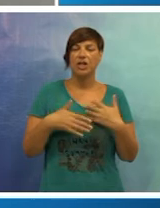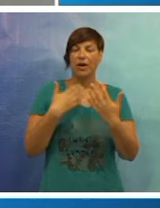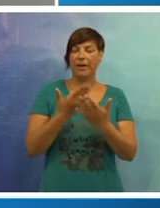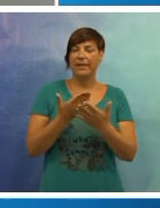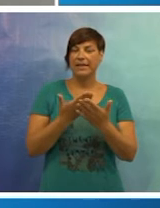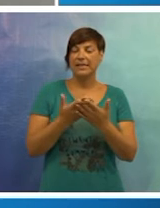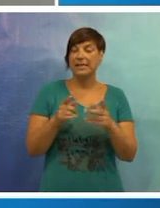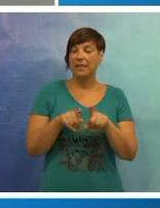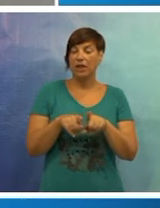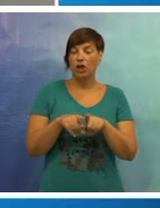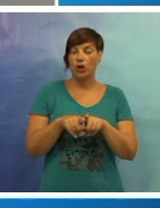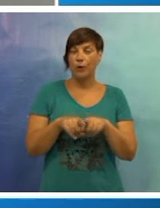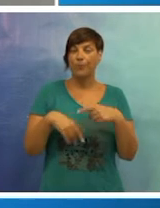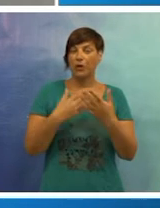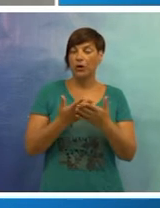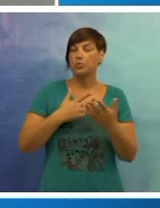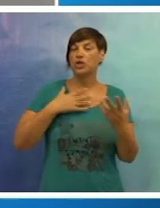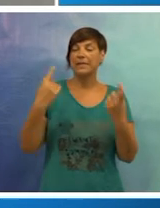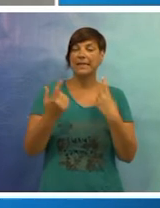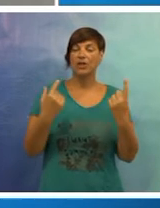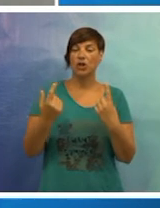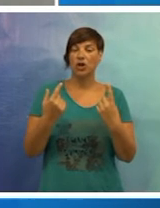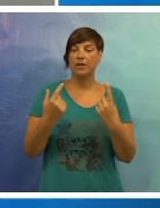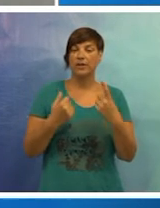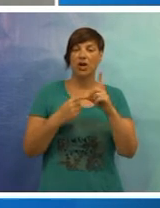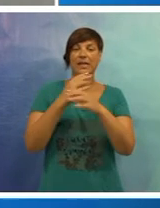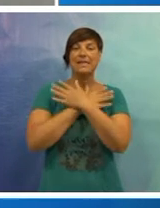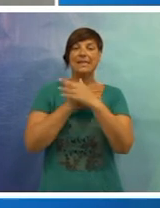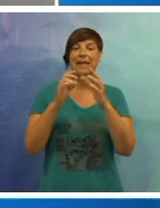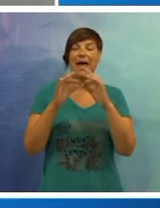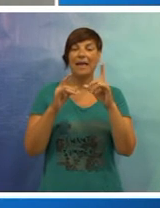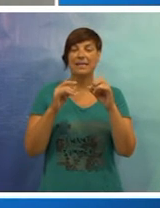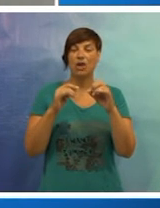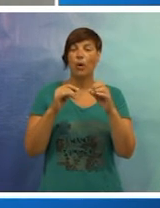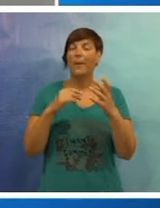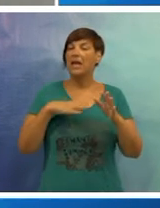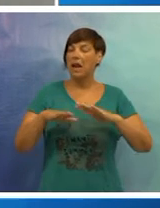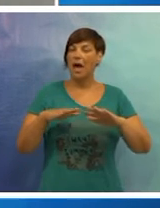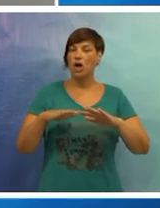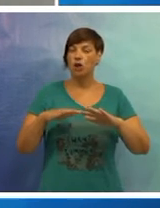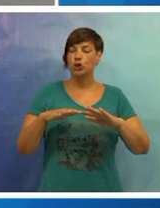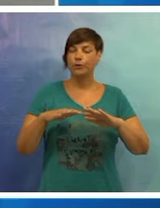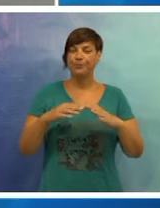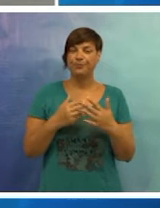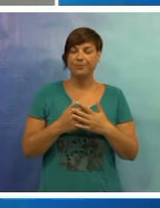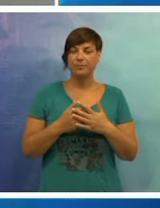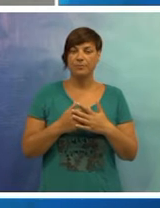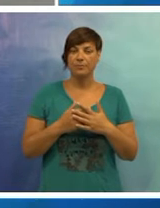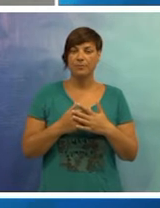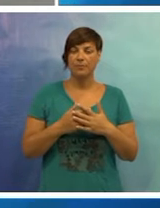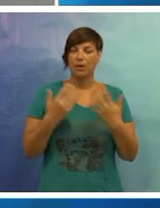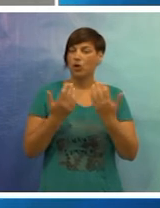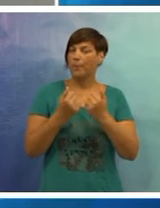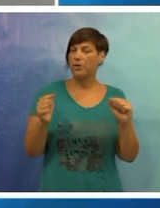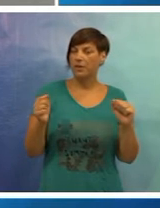što je također slično onom što se dogodilo izraelskom narodu u